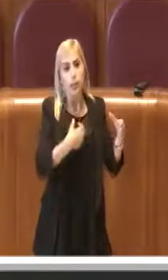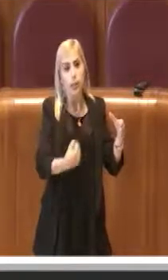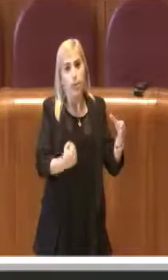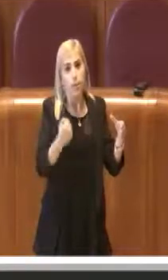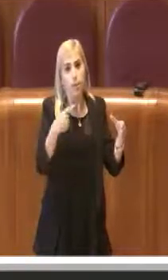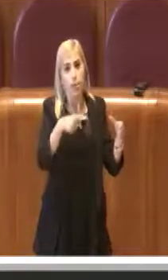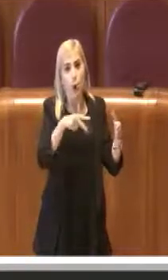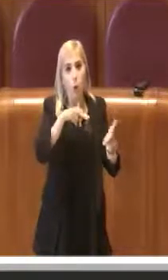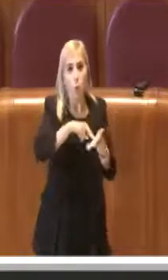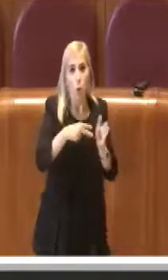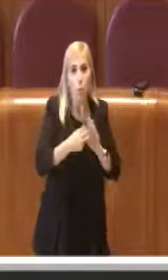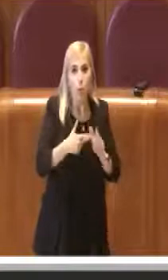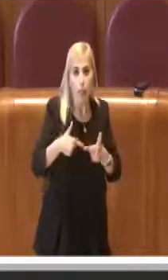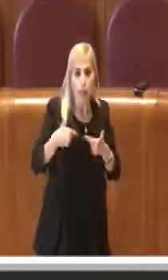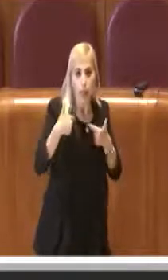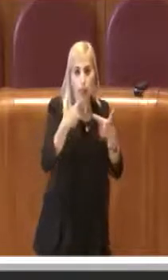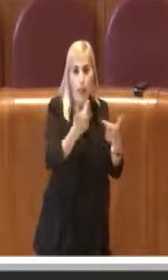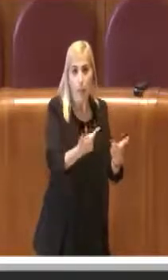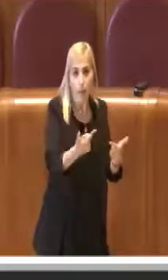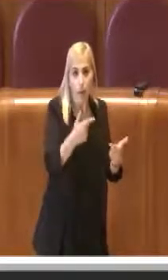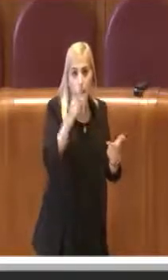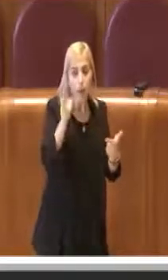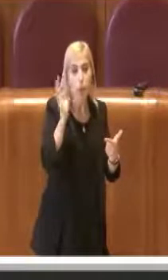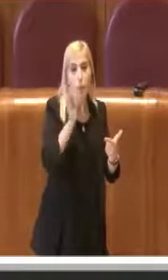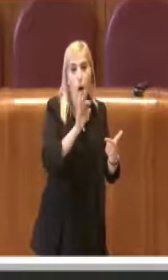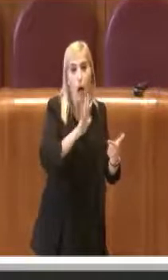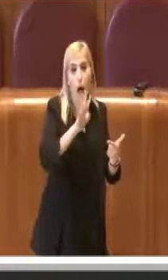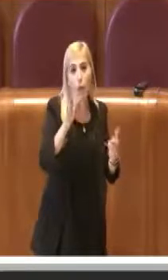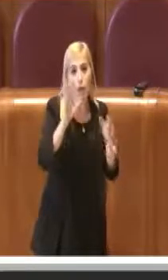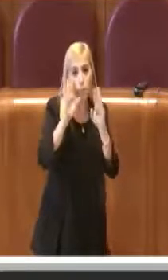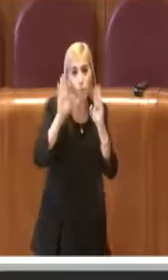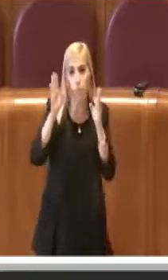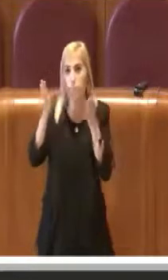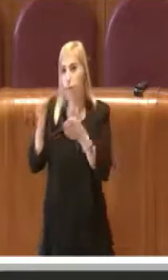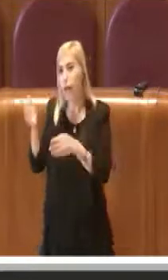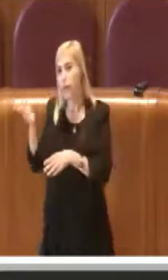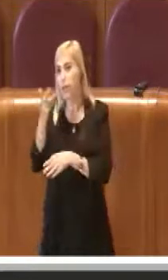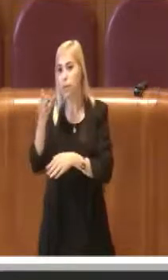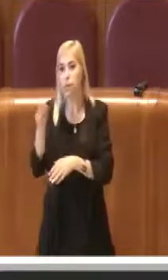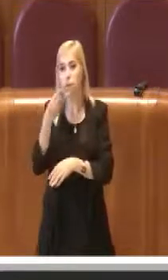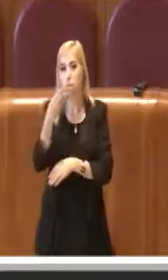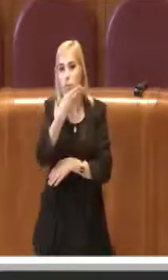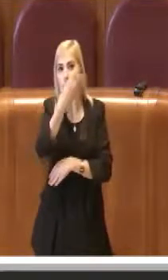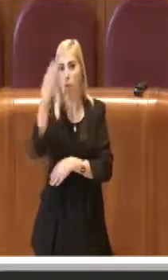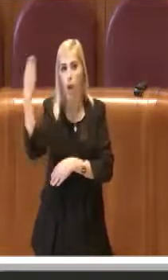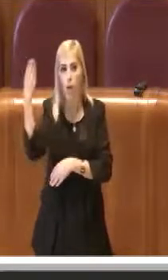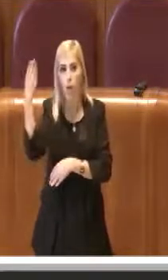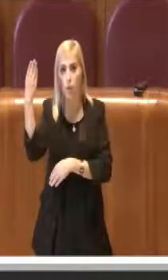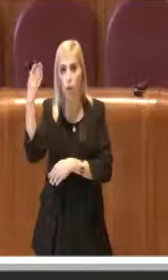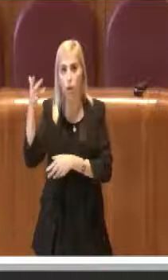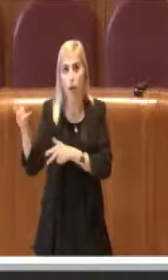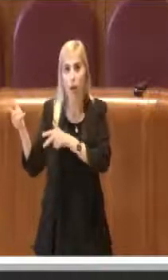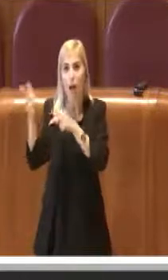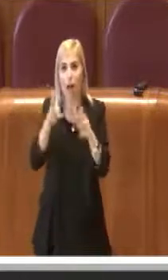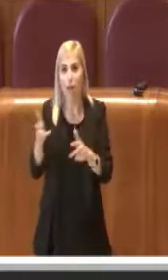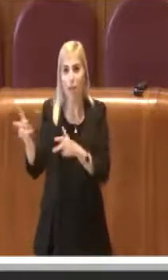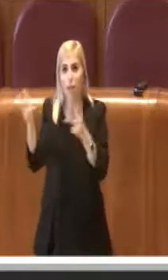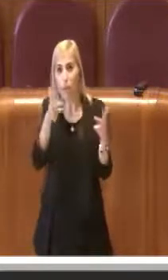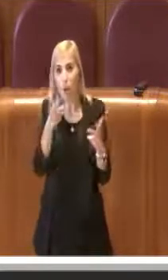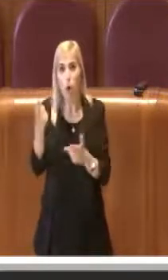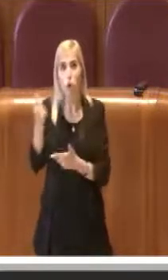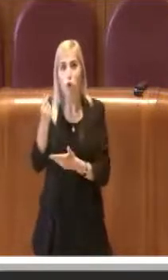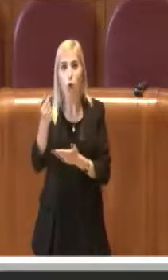che magari hanno ricevuto maggiore attenzione come ad esempio i ristoratori che magari tramite l'asporto qualcosa sono